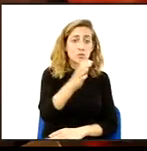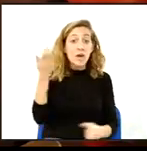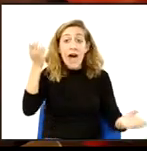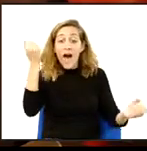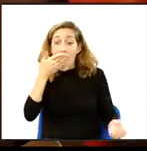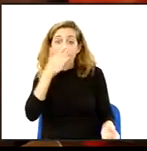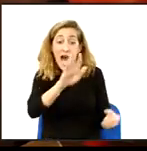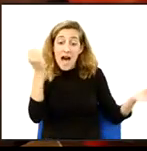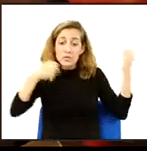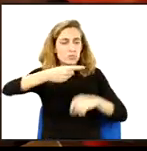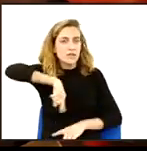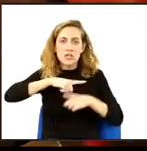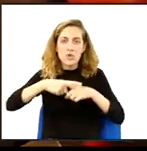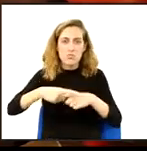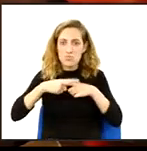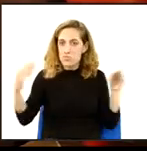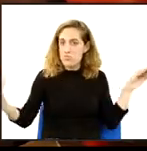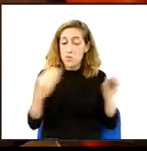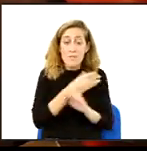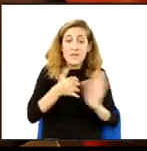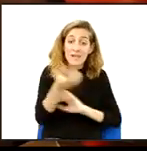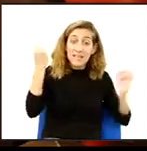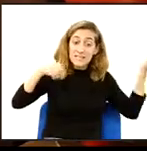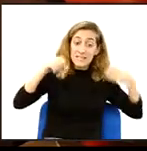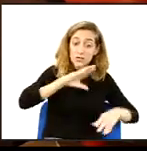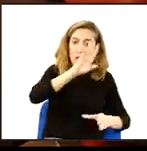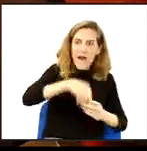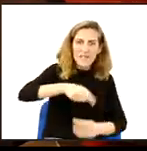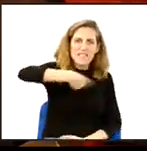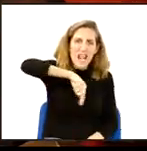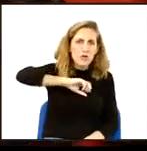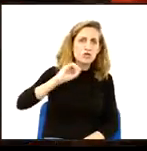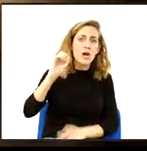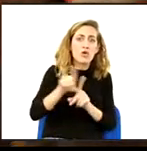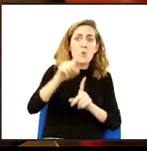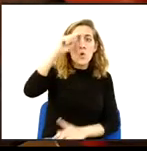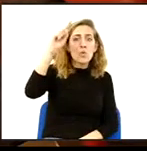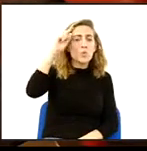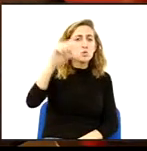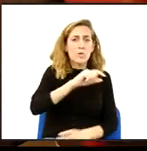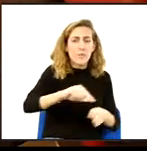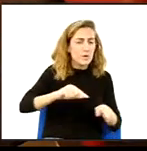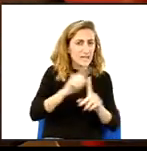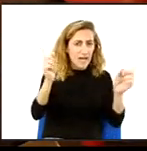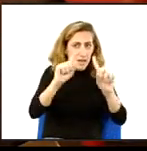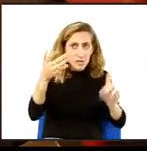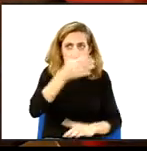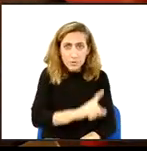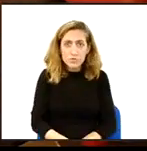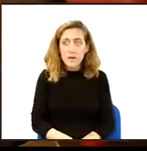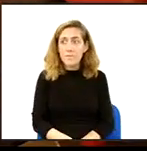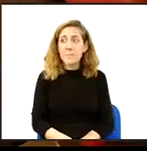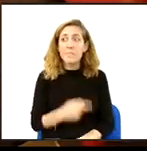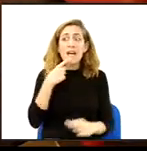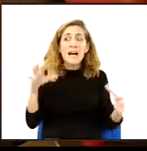compartir en absolut, ja que aquestes accions no han de formar part de la nostra cultura política. els darrers atacs d'arrant, l'organització juvenil de la